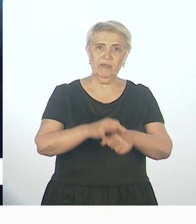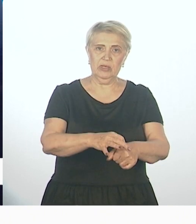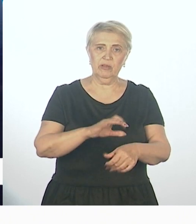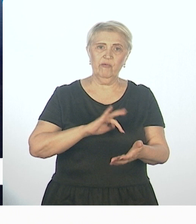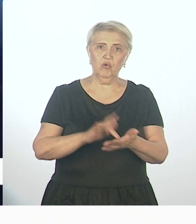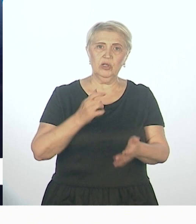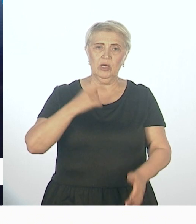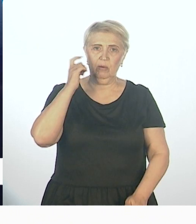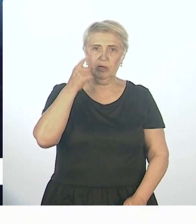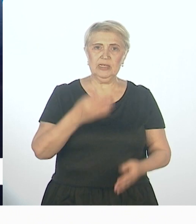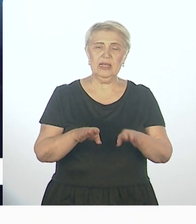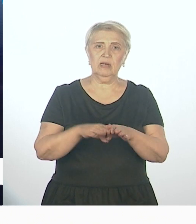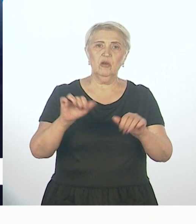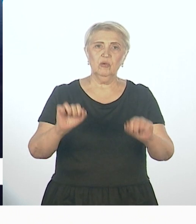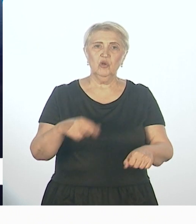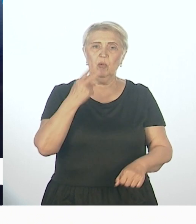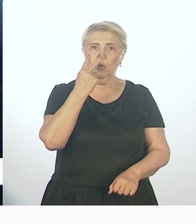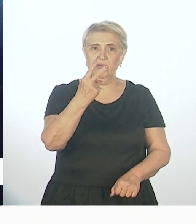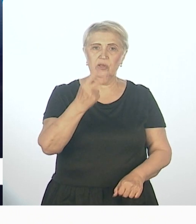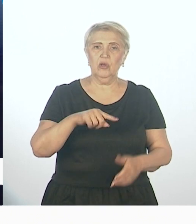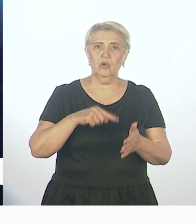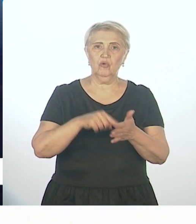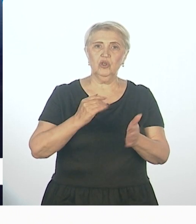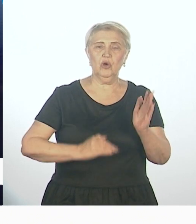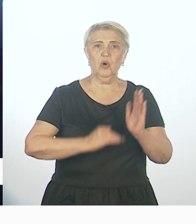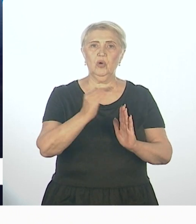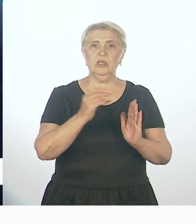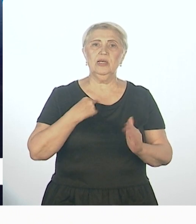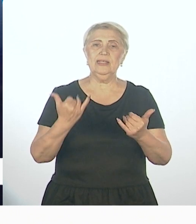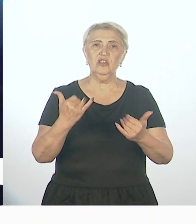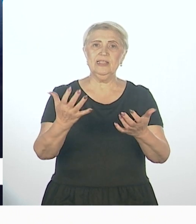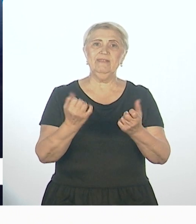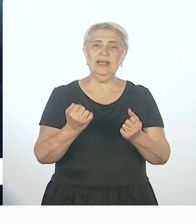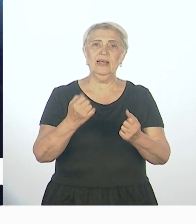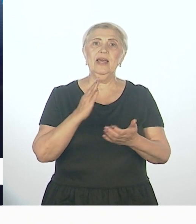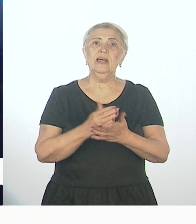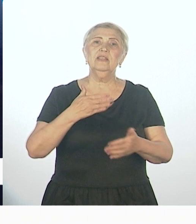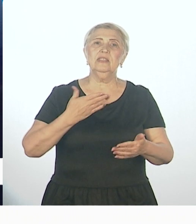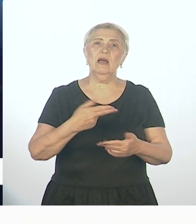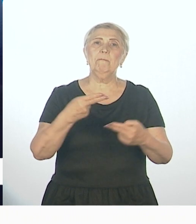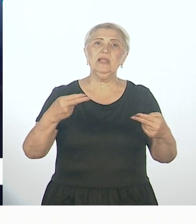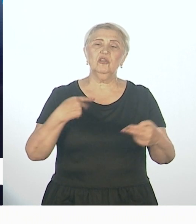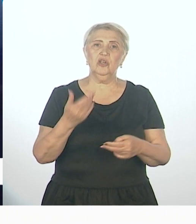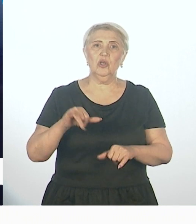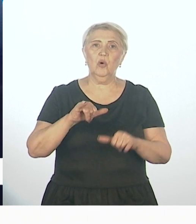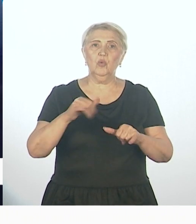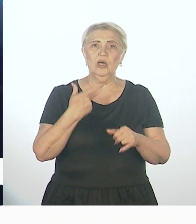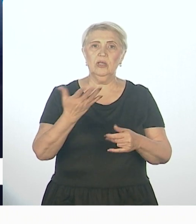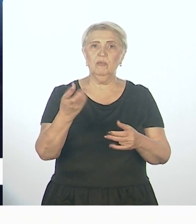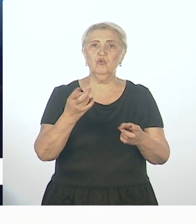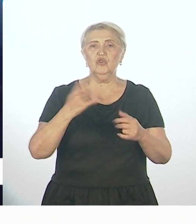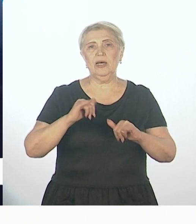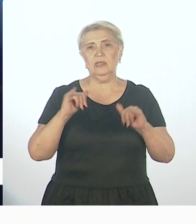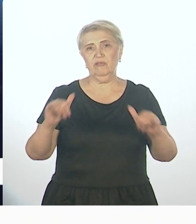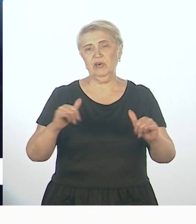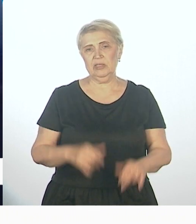потому что мы тогда сможем увидеть точки роста. То есть мы сейчас взяли, да, у нас есть предложение, куда нам нужно развиваться, еще там у нас